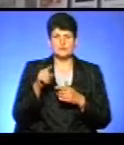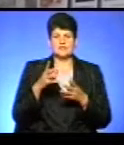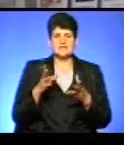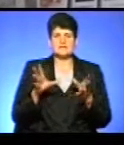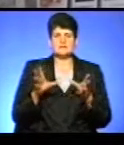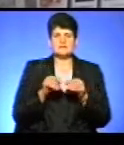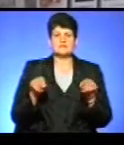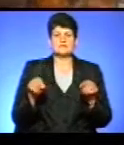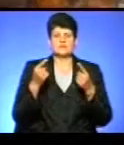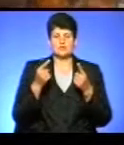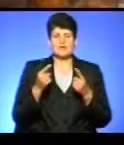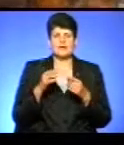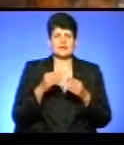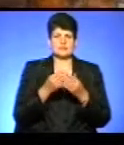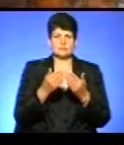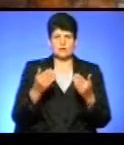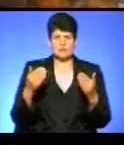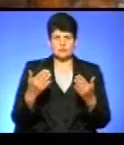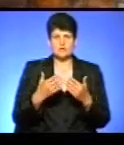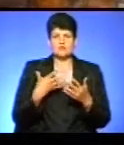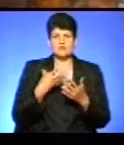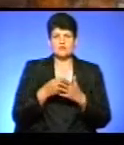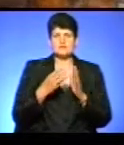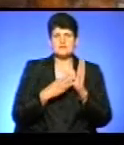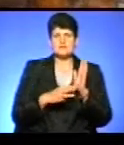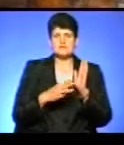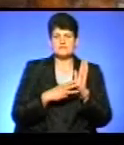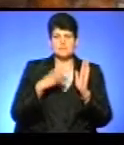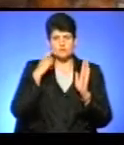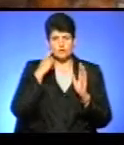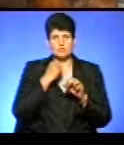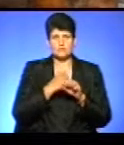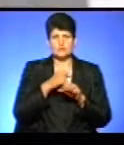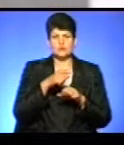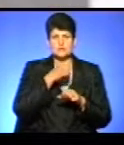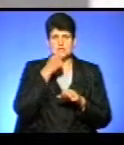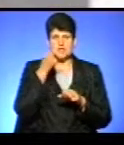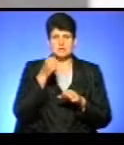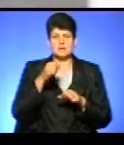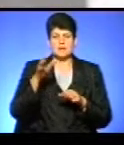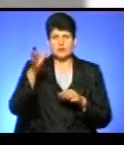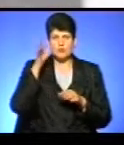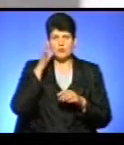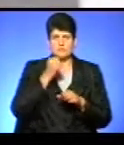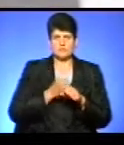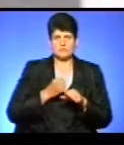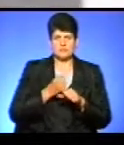і експонатом музею. Зараз у своїх 88 колишнім в'язень працює тут старшим науковим співробітником.